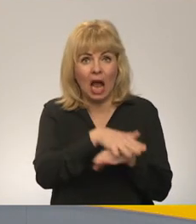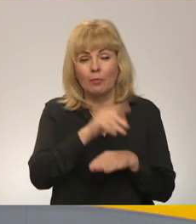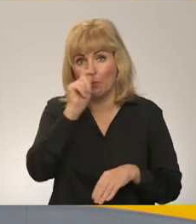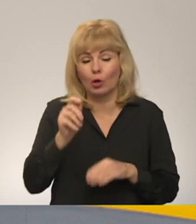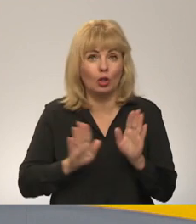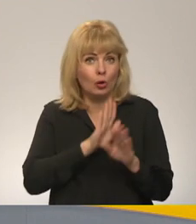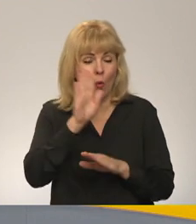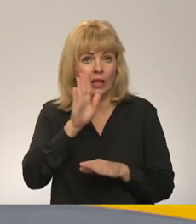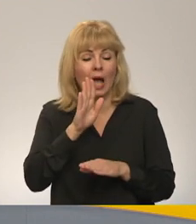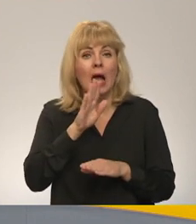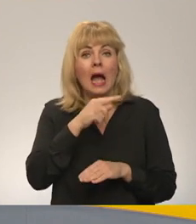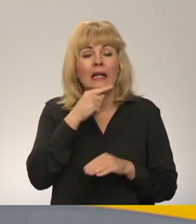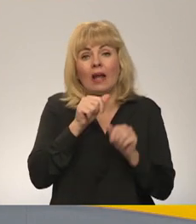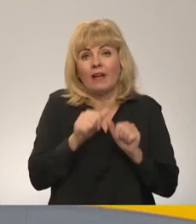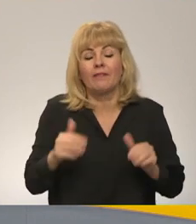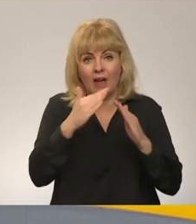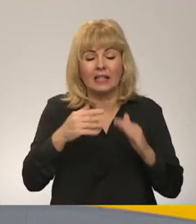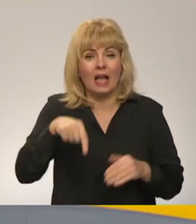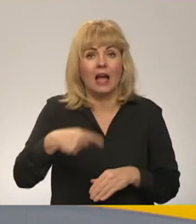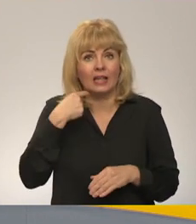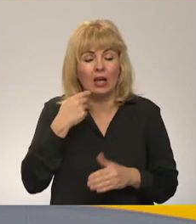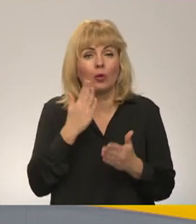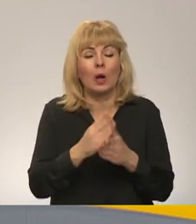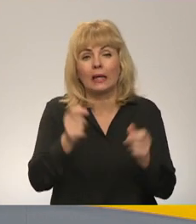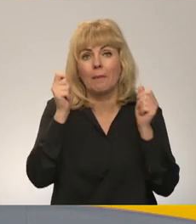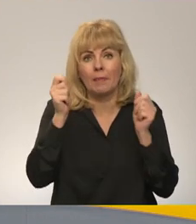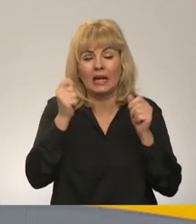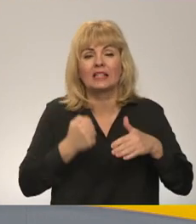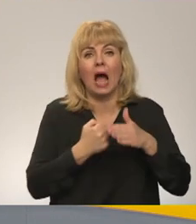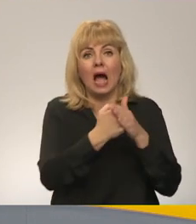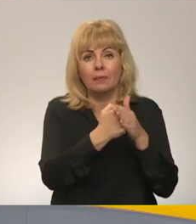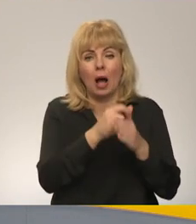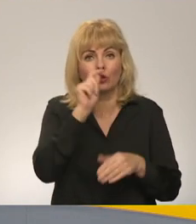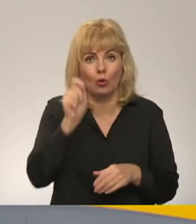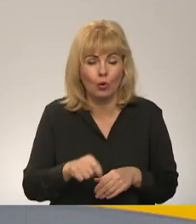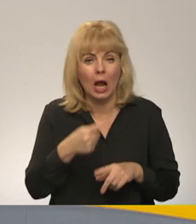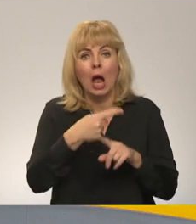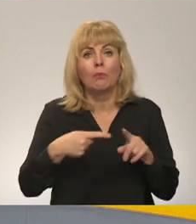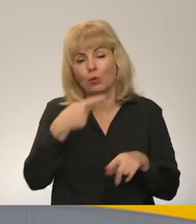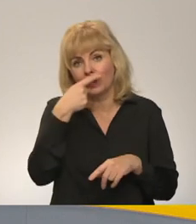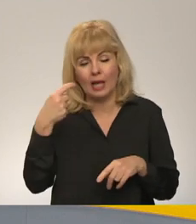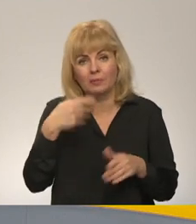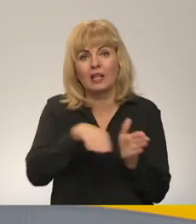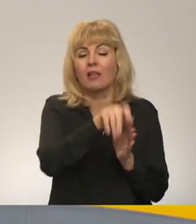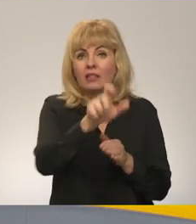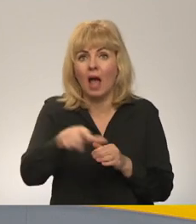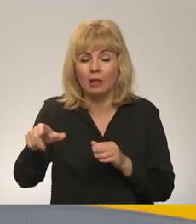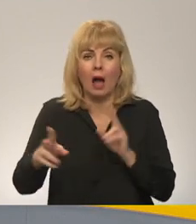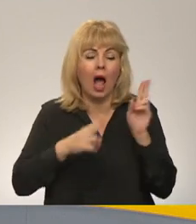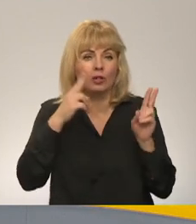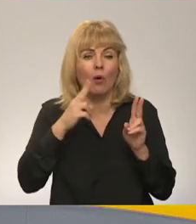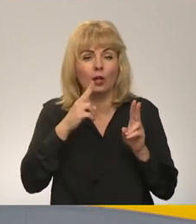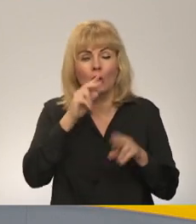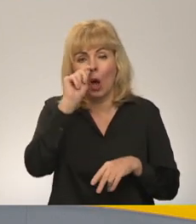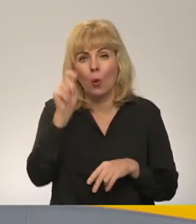Krievijas vēstniecības Rīgā notika pikets Ukraiņas atbalstam. Pikets pulcēja pussimtu dalībnieku, un tajā tika atskaņotas Ukraiņa dziesmes. Stāsta